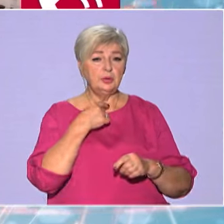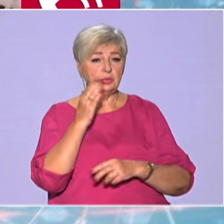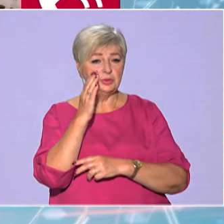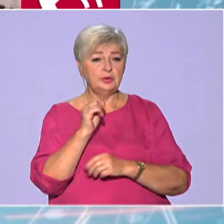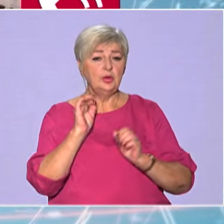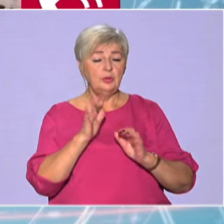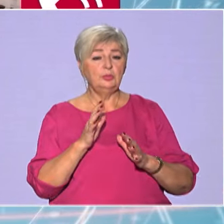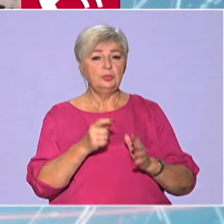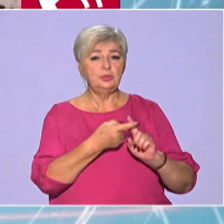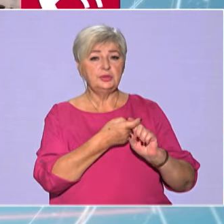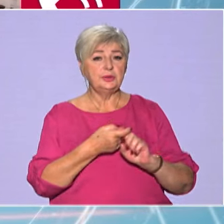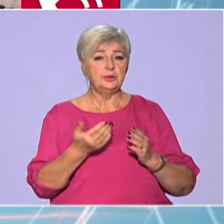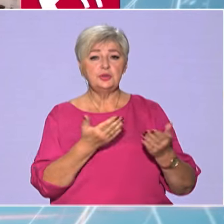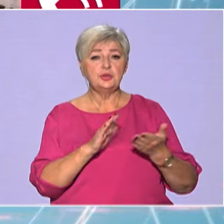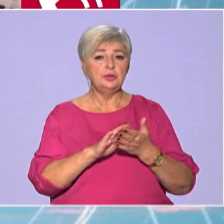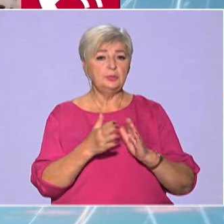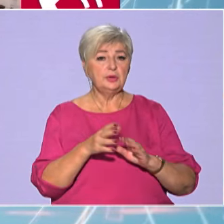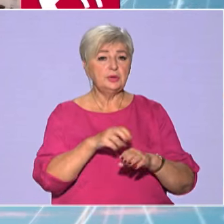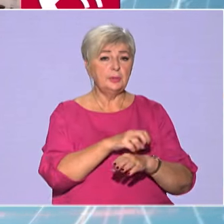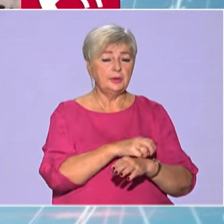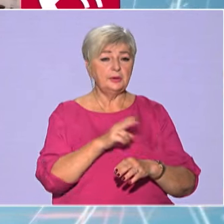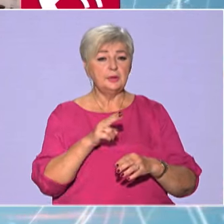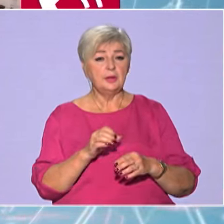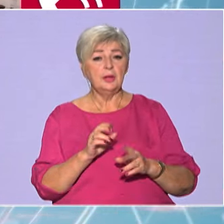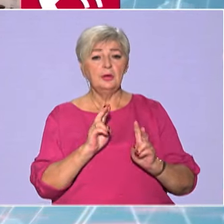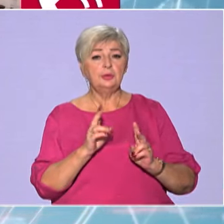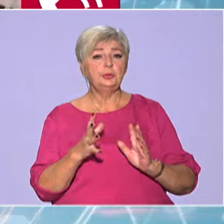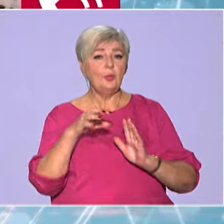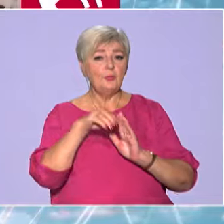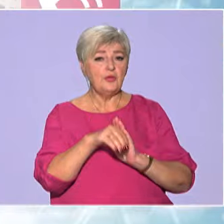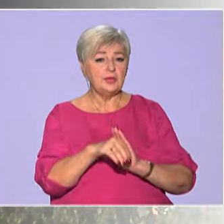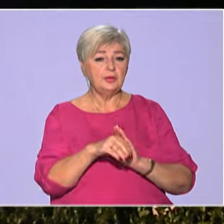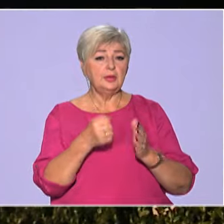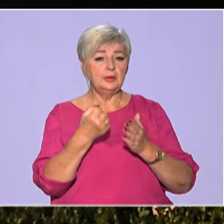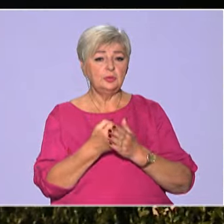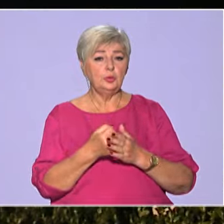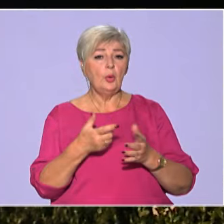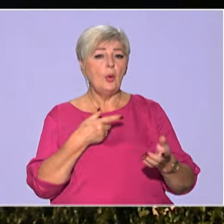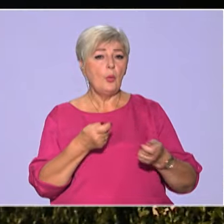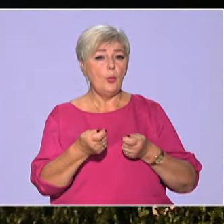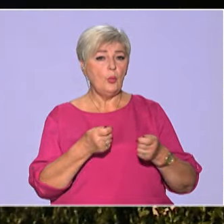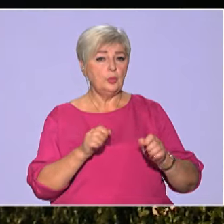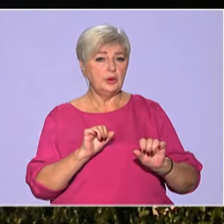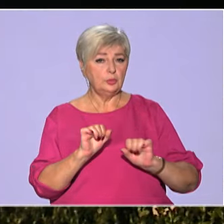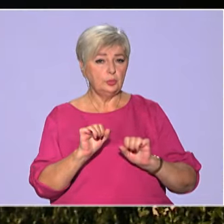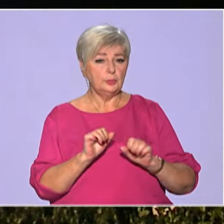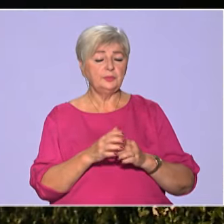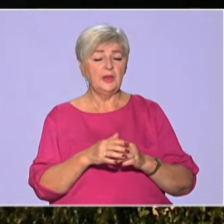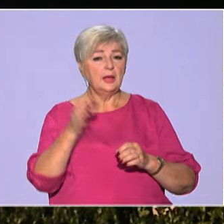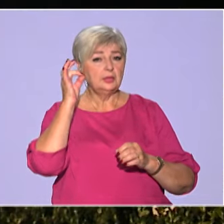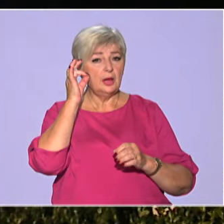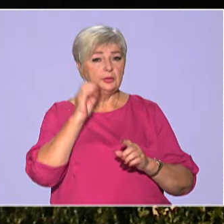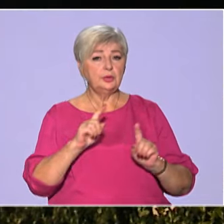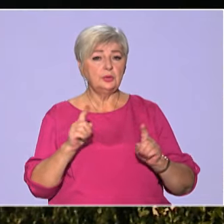залежати від того, чи домовляться партії про уряд і хто війде до уряду. Нагадаю,